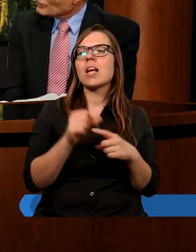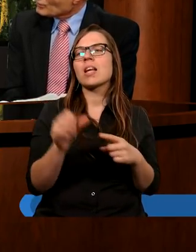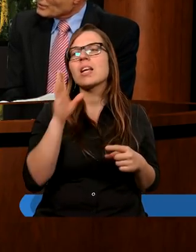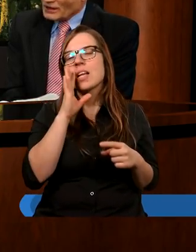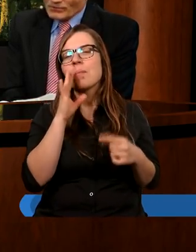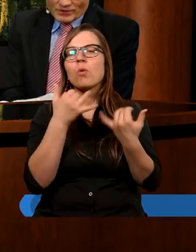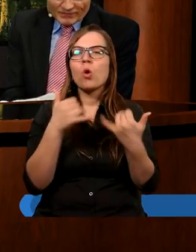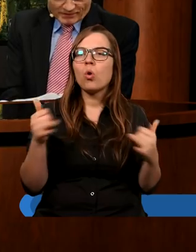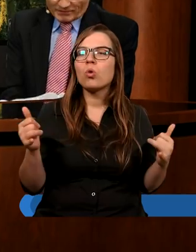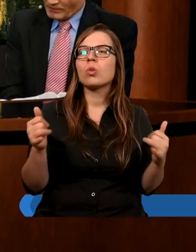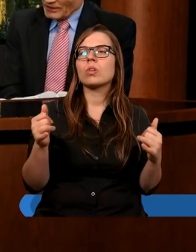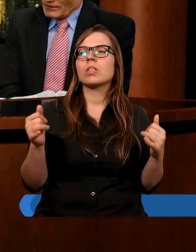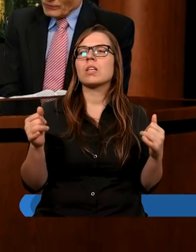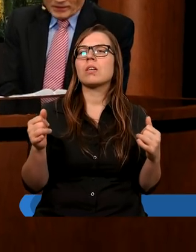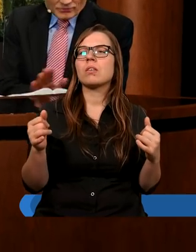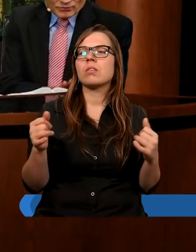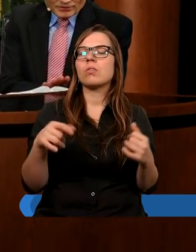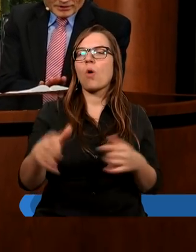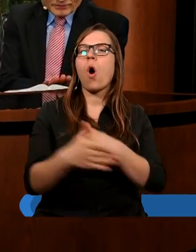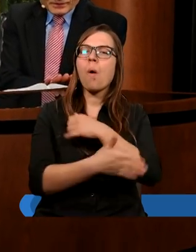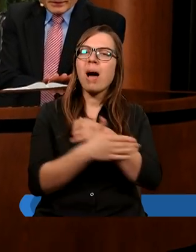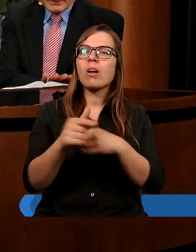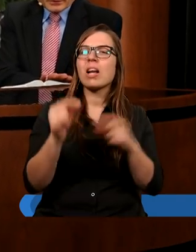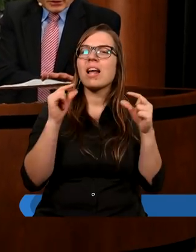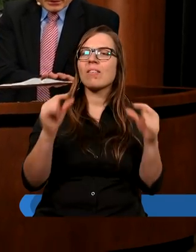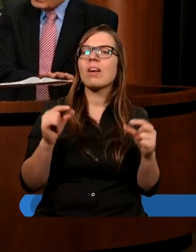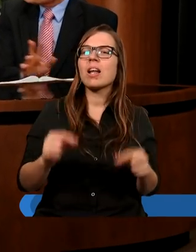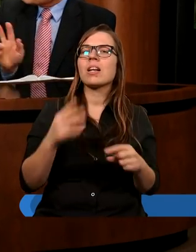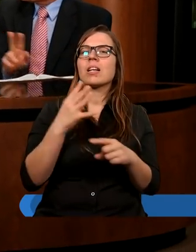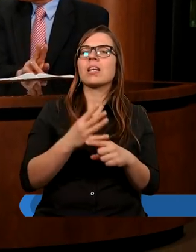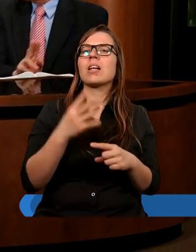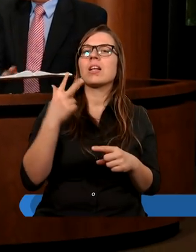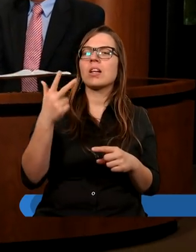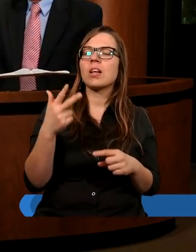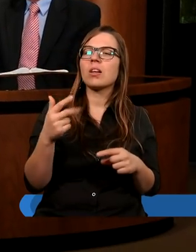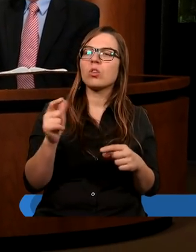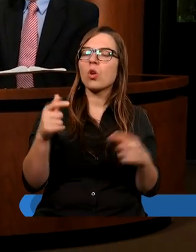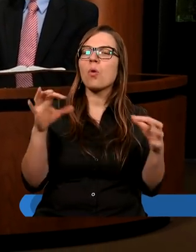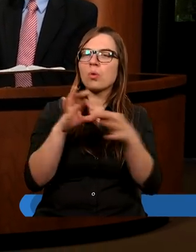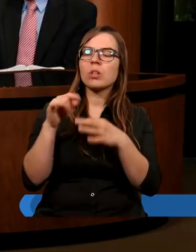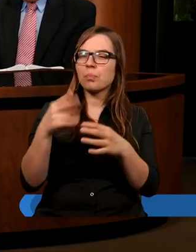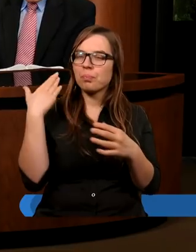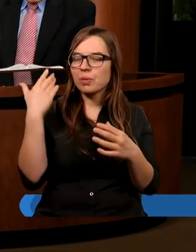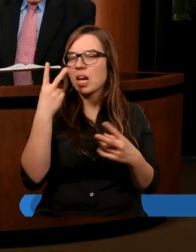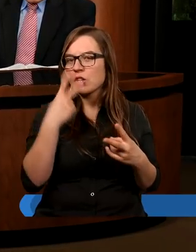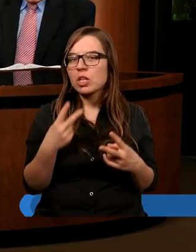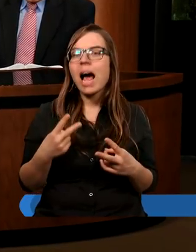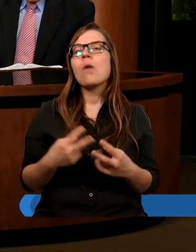jakżeż różne. Bo nawet w oparciu o ten werset 43, który przed chwilą czytałem,